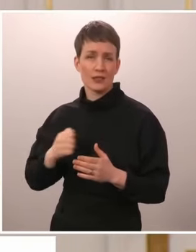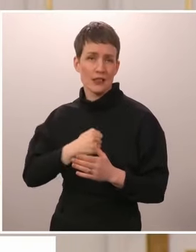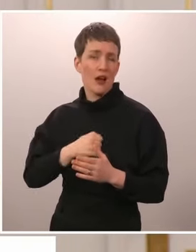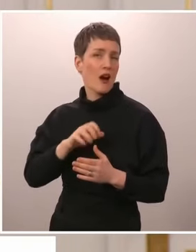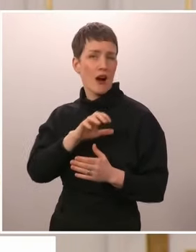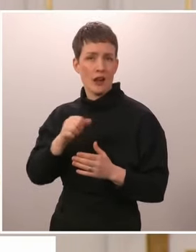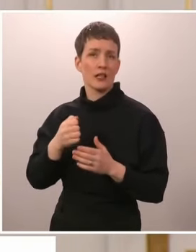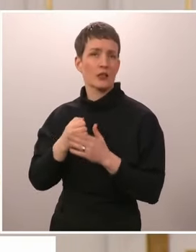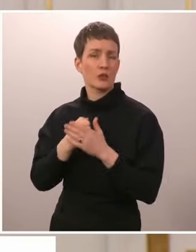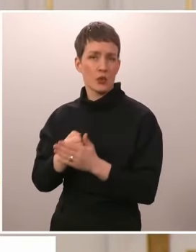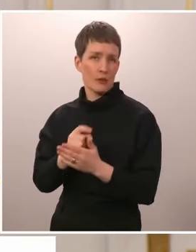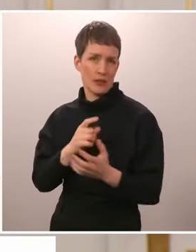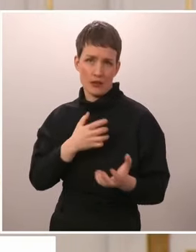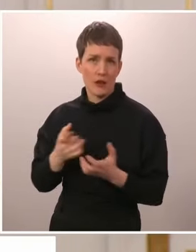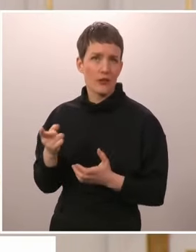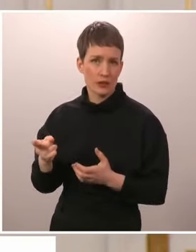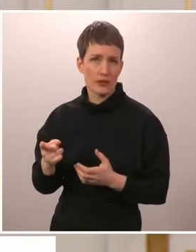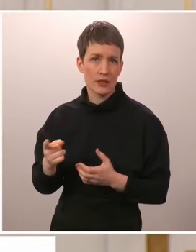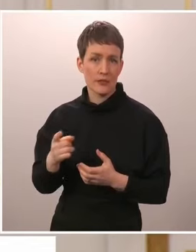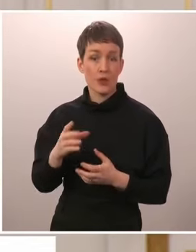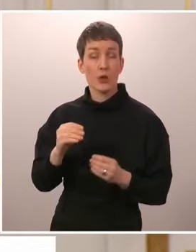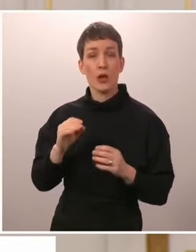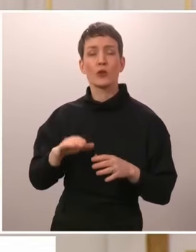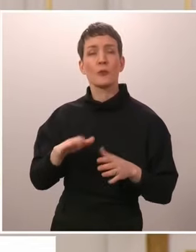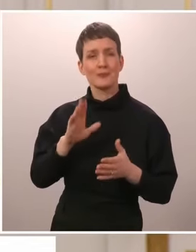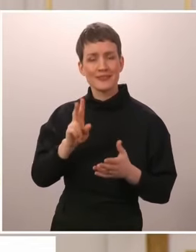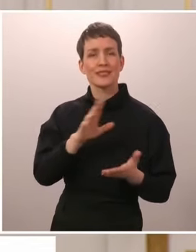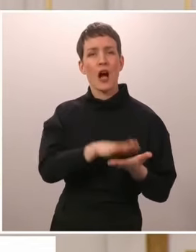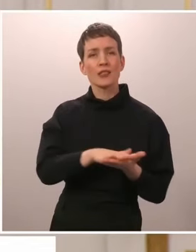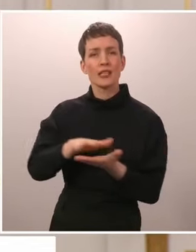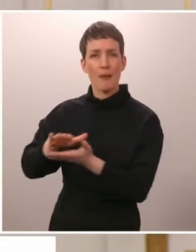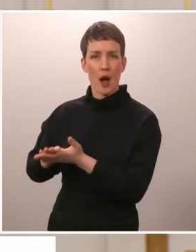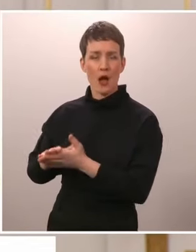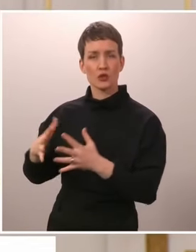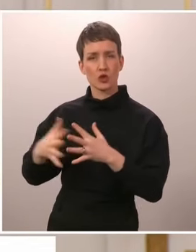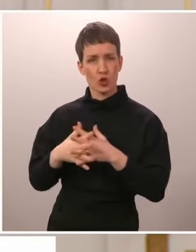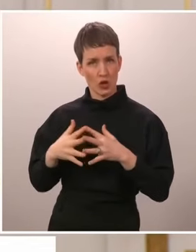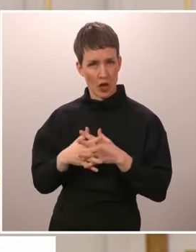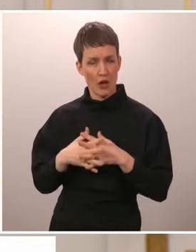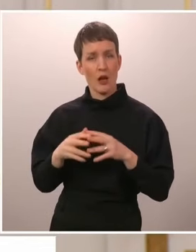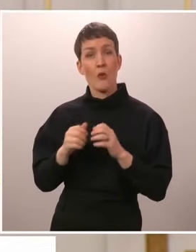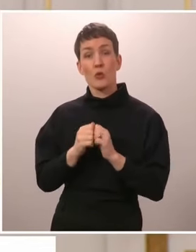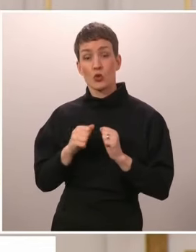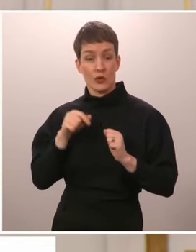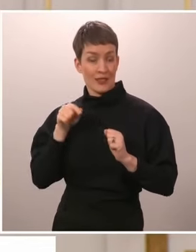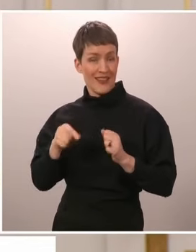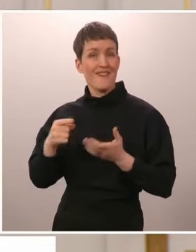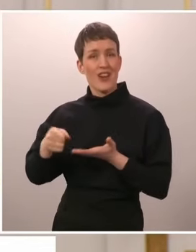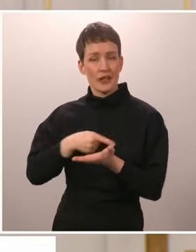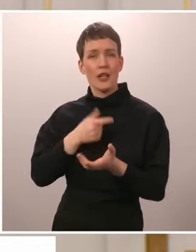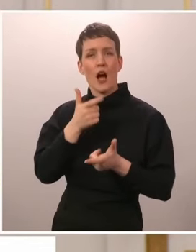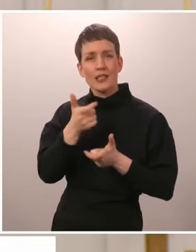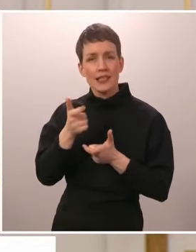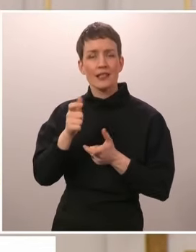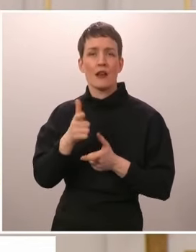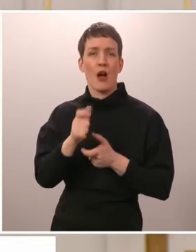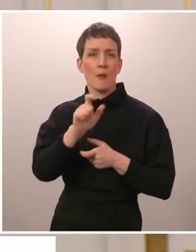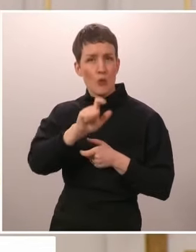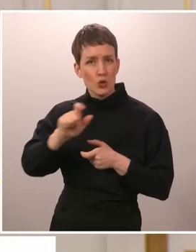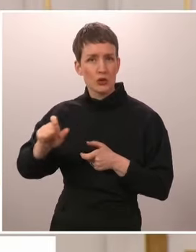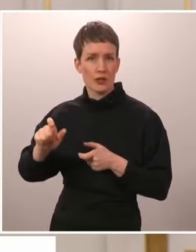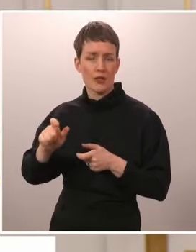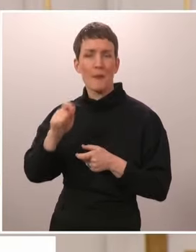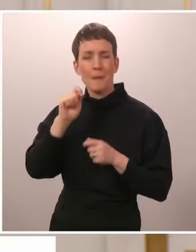tuen saa. Me olemme tällä hetkellä aika selkeästi asemasodassa, mutta asemasota vaatii myös aseita ja ammuksia, niitä pitää